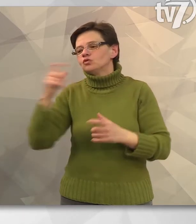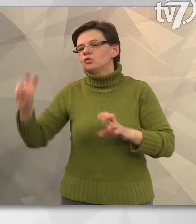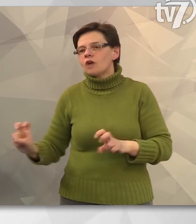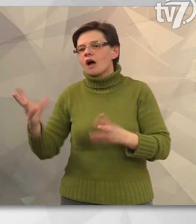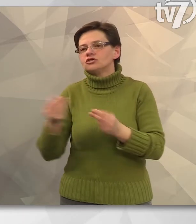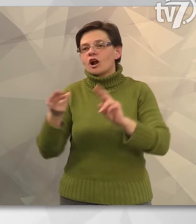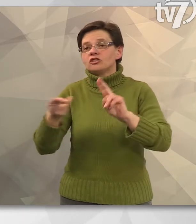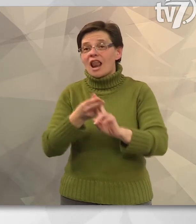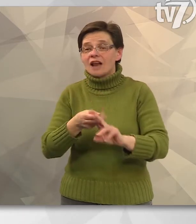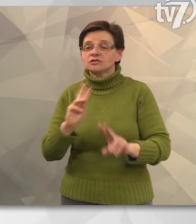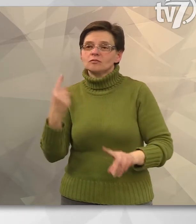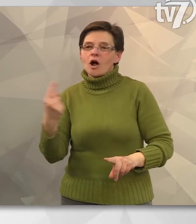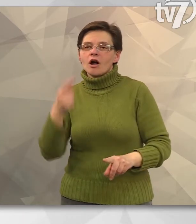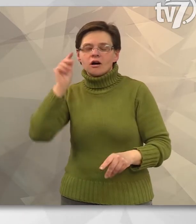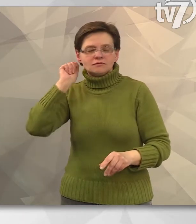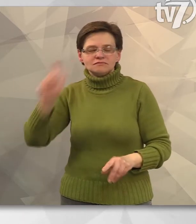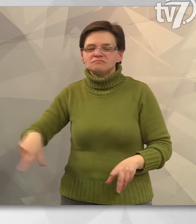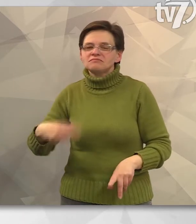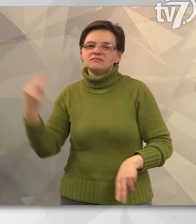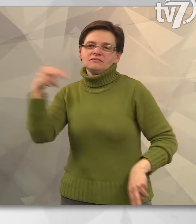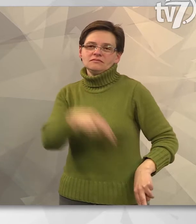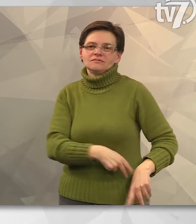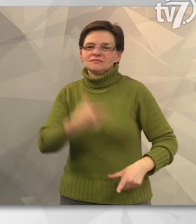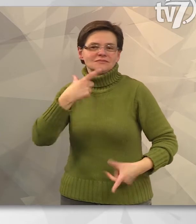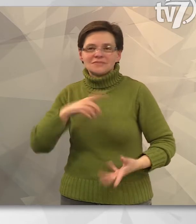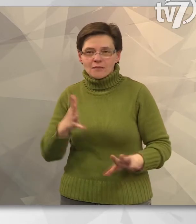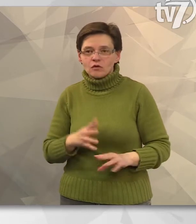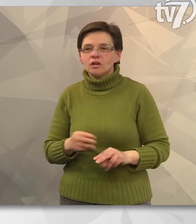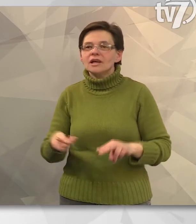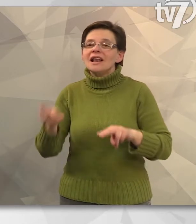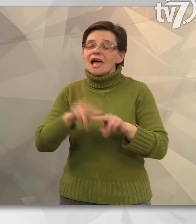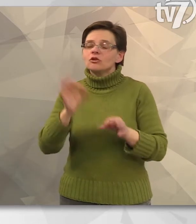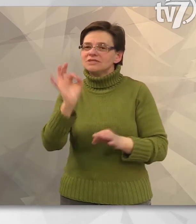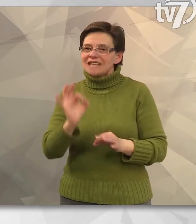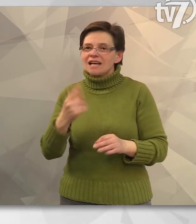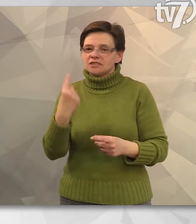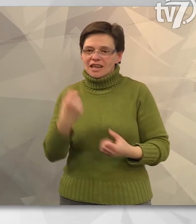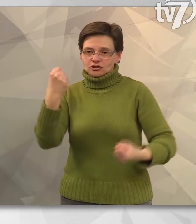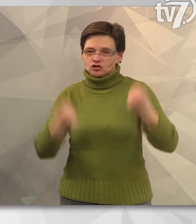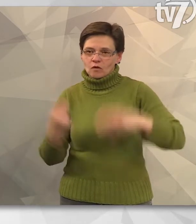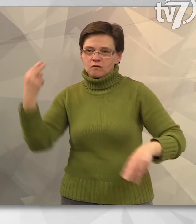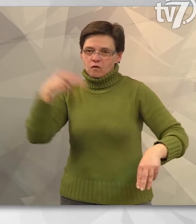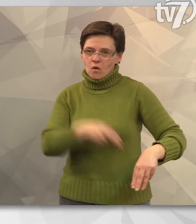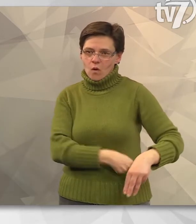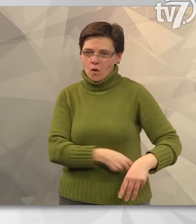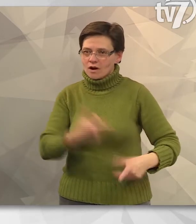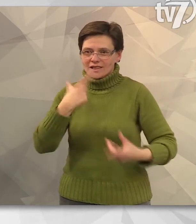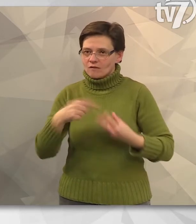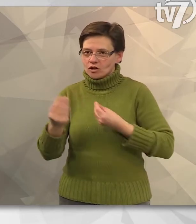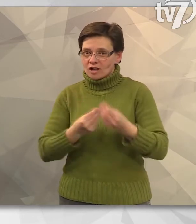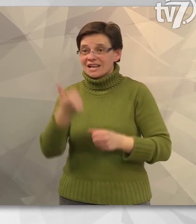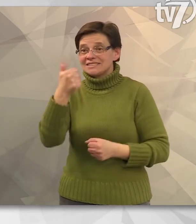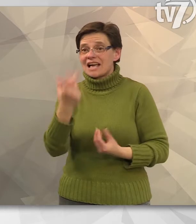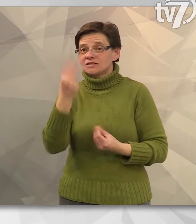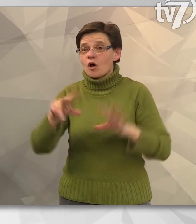illetve utassal találkoztak, akik nem kapcsolták be a biztonsági övet. Egyébként a túlnyomó többségük járművezető volt, 138